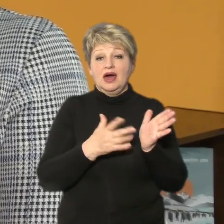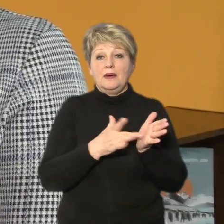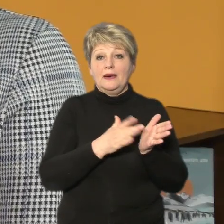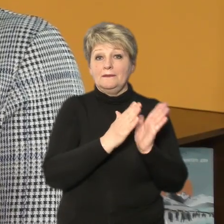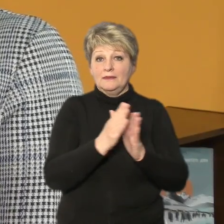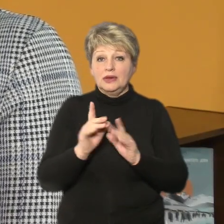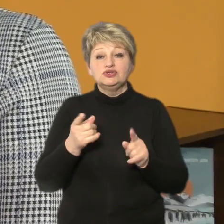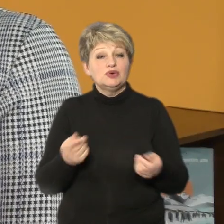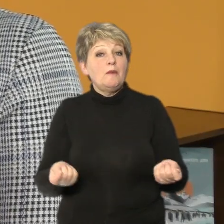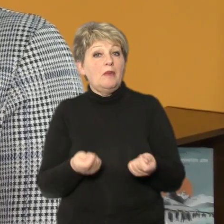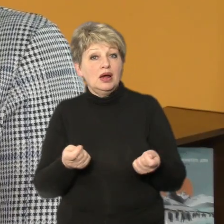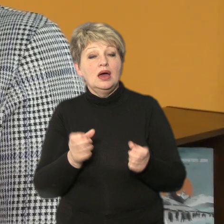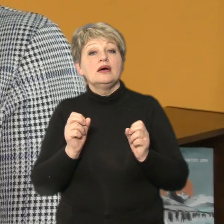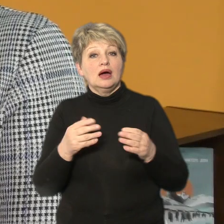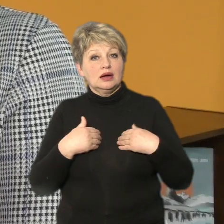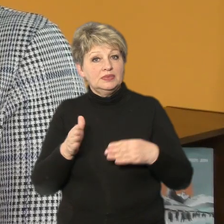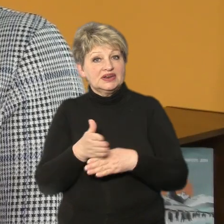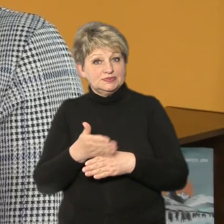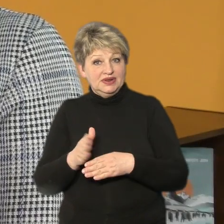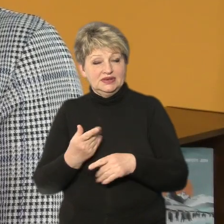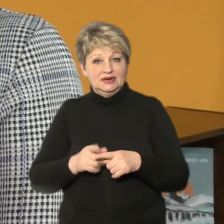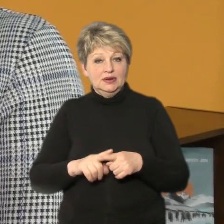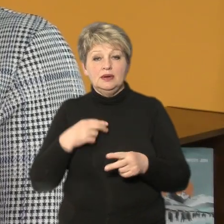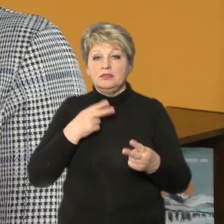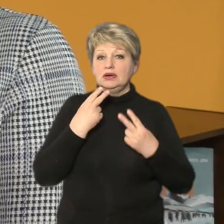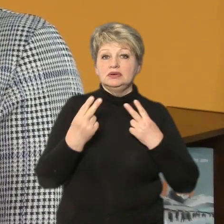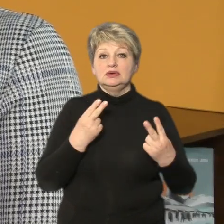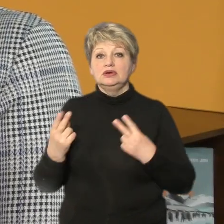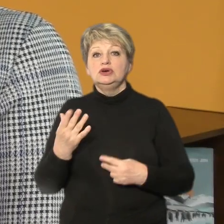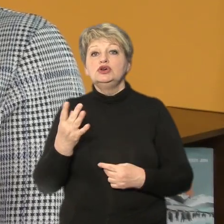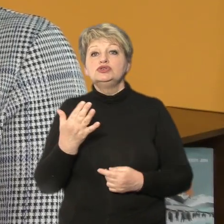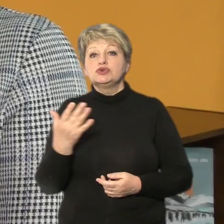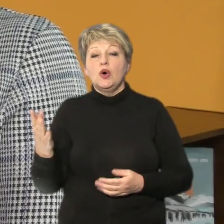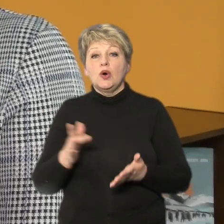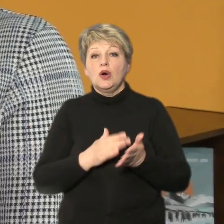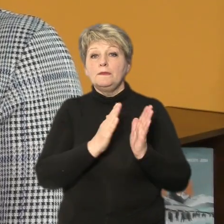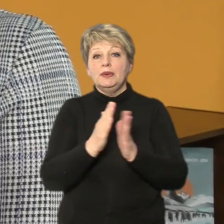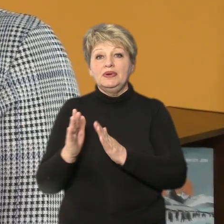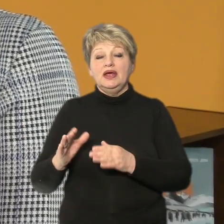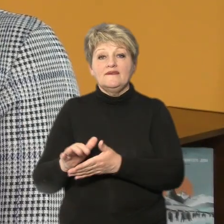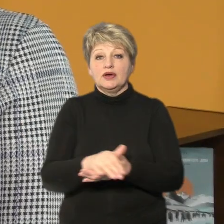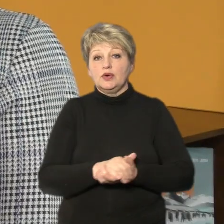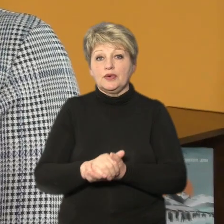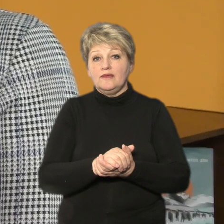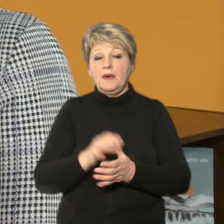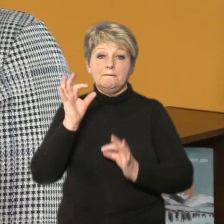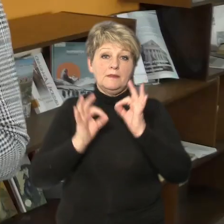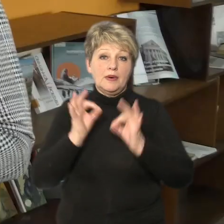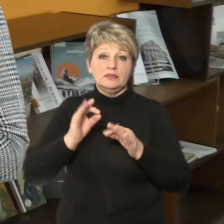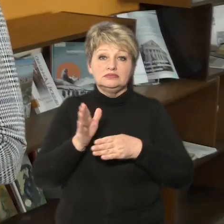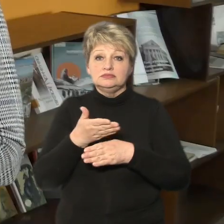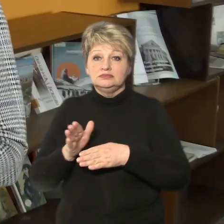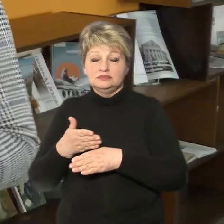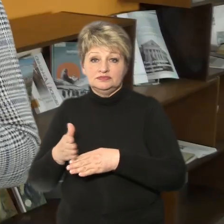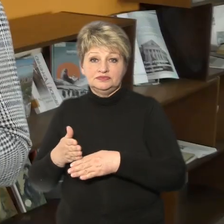в них, як ми розпреділяємо ці книги, ми дивимося, скільки бібліотек у громаді, по коефіцієнту ми розпреділяємо книги.